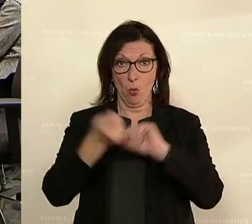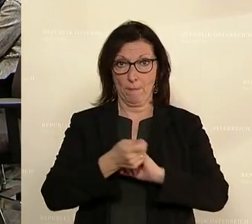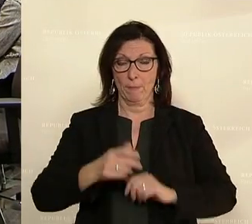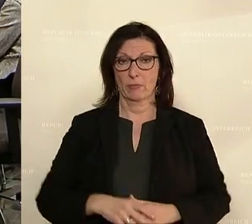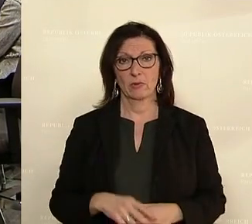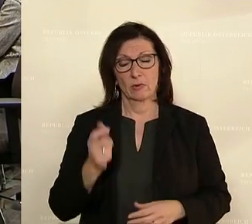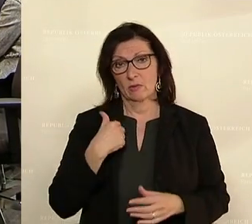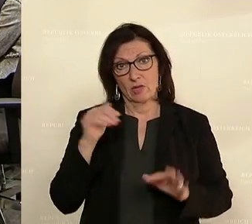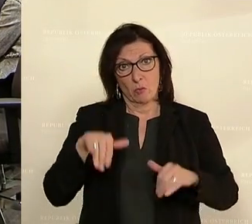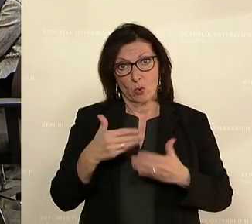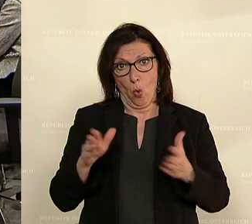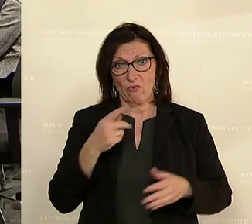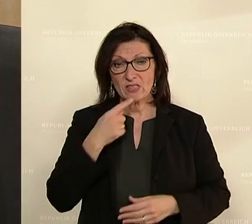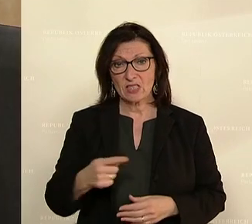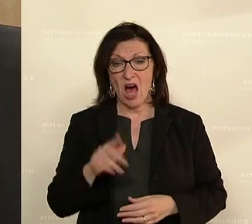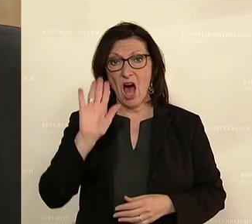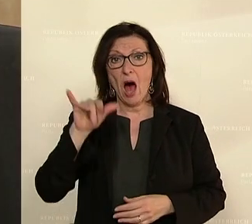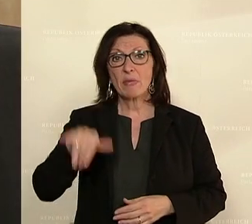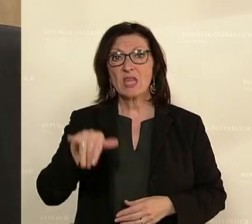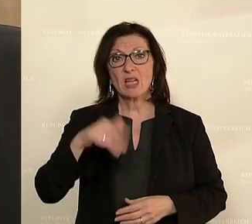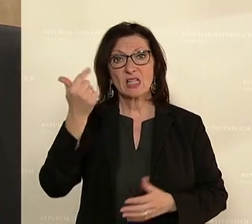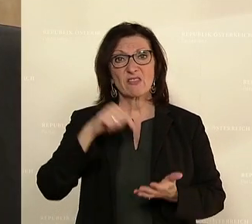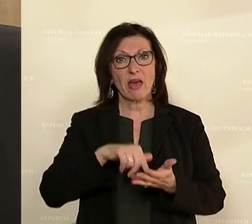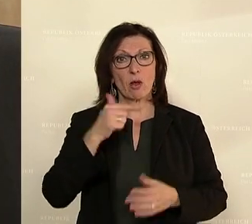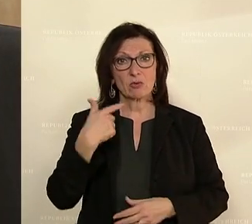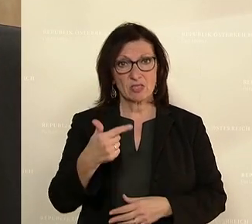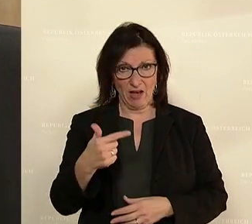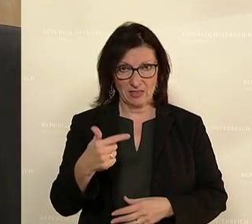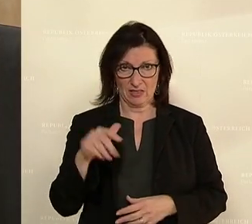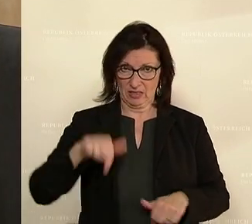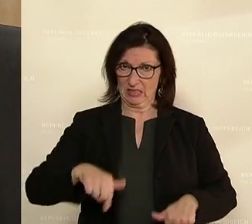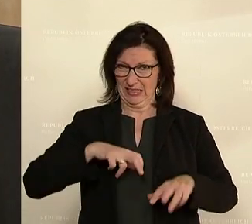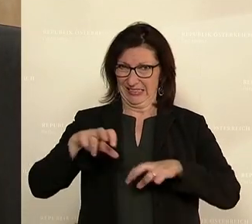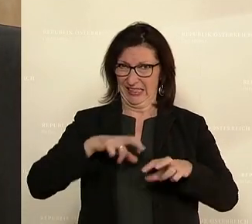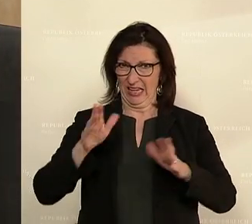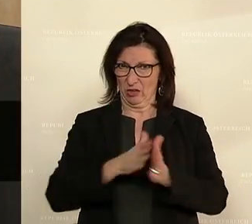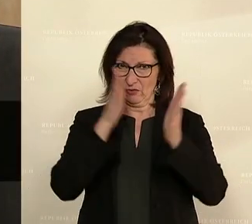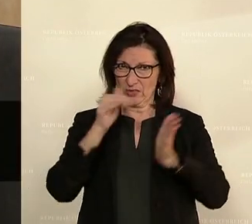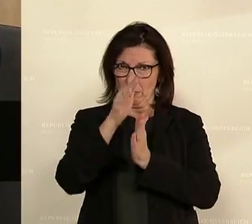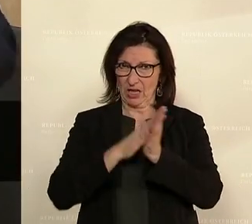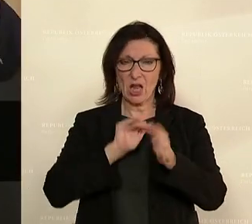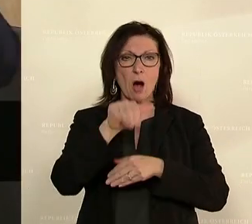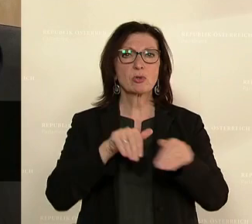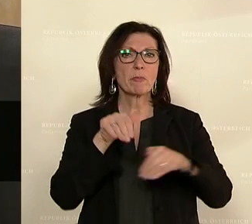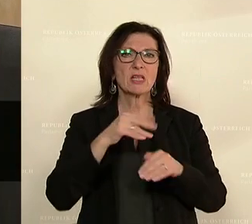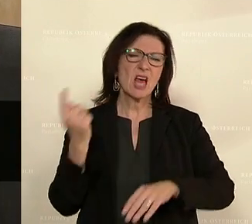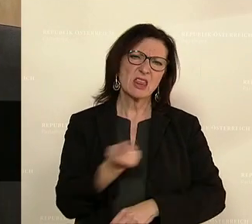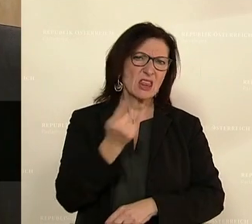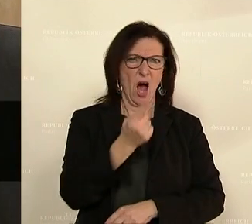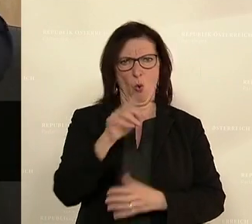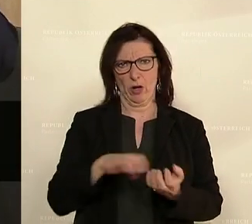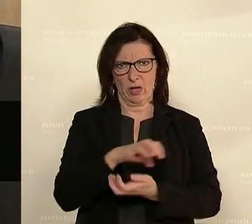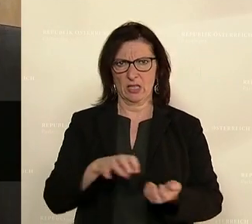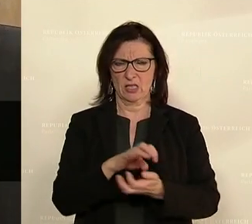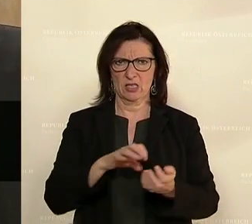Und ich muss ganz offen sagen, seit Januar 2020, am Beginn dieser Legislaturperiode, befindet sich das Außenministerium eigentlich in einem Dauerkrisenmodus.